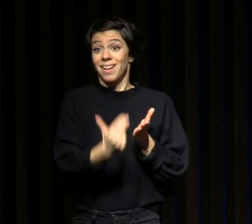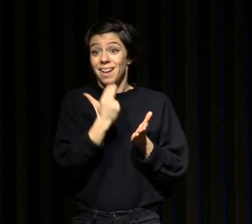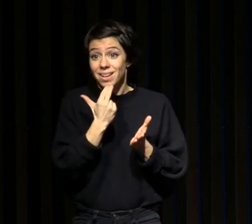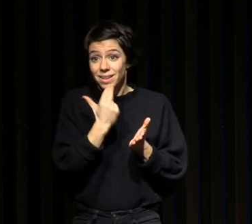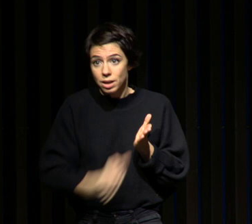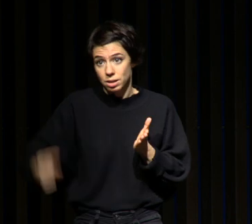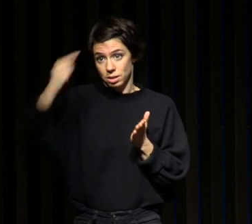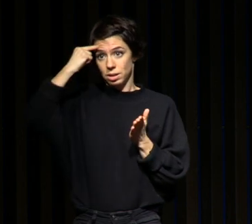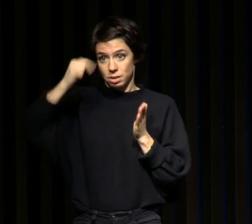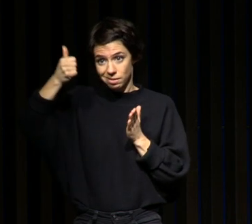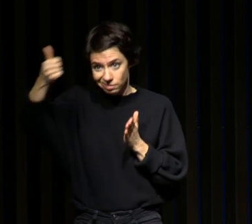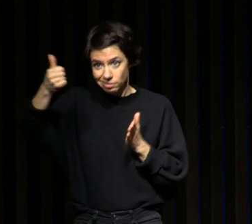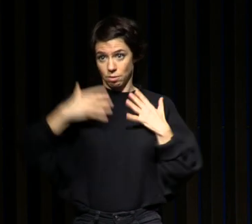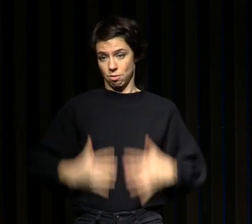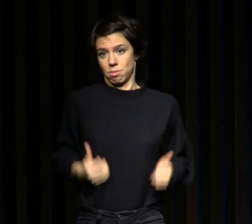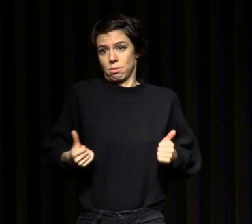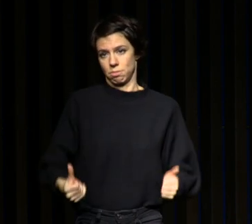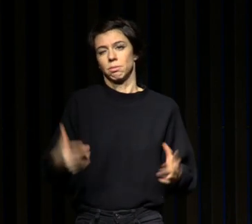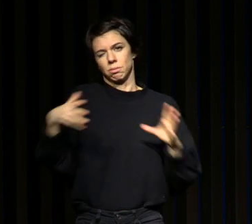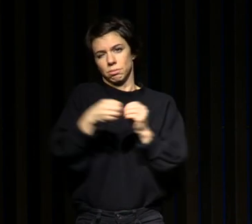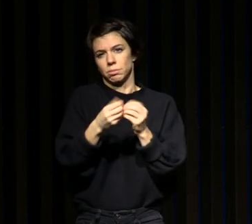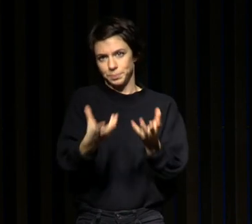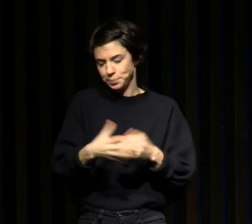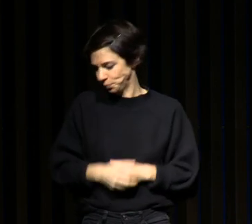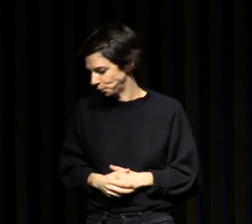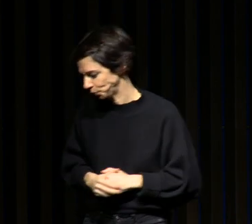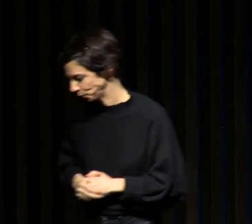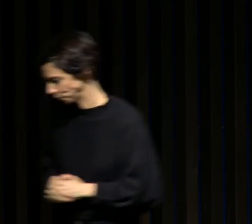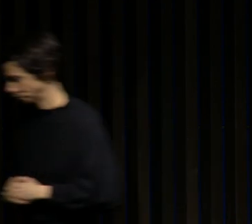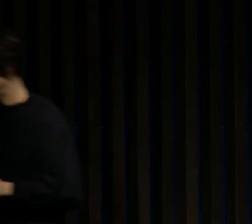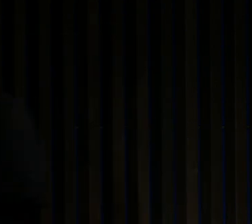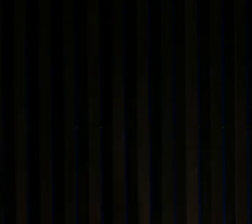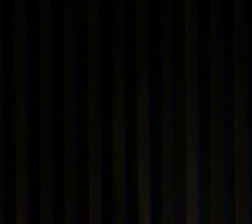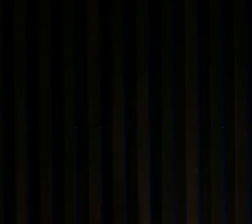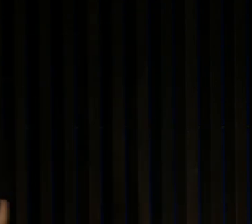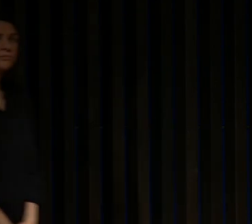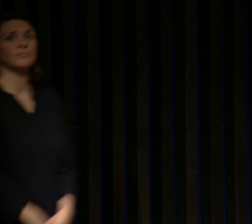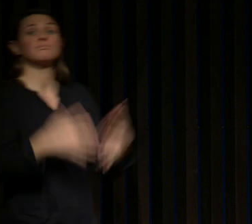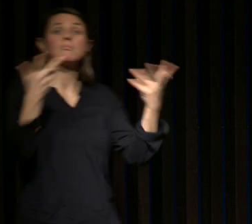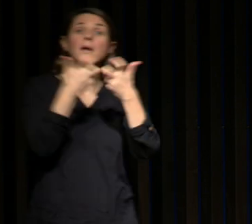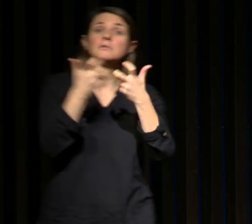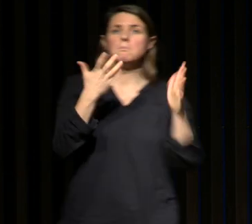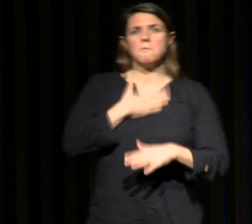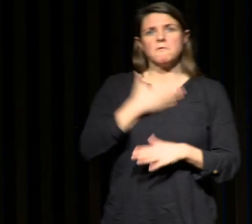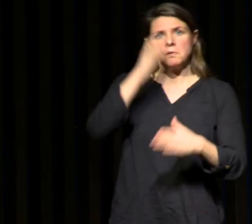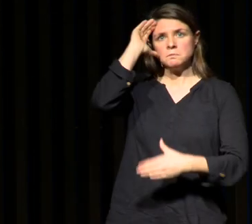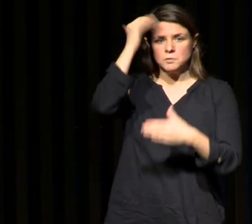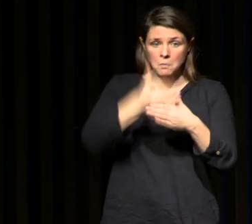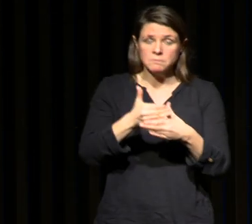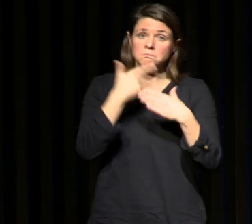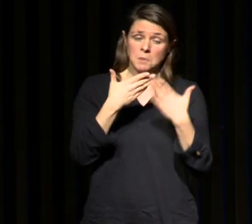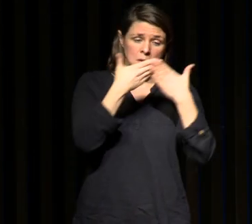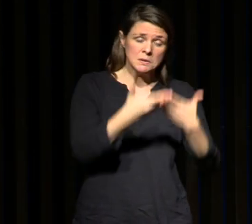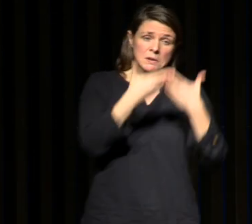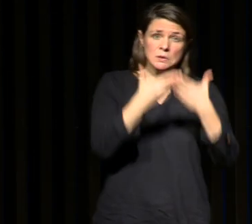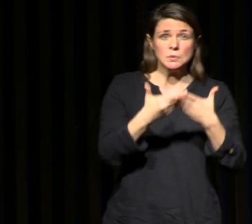mentale et votre santé physique. Alors, un petit exemple de « À quoi sert le sommeil ? » Ça, c'est une étude emblématique qui a